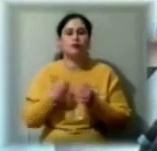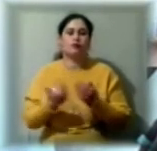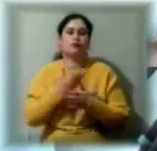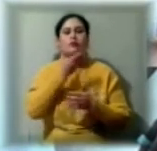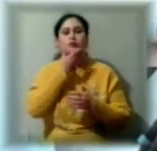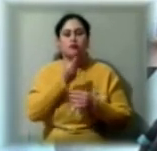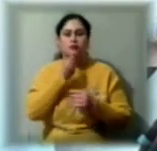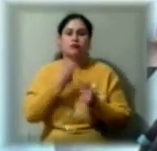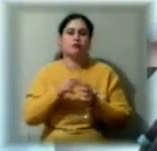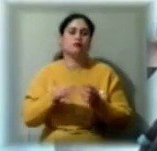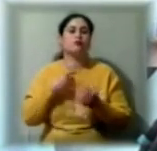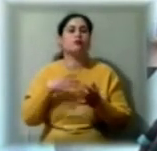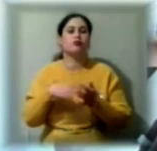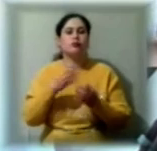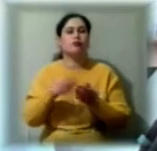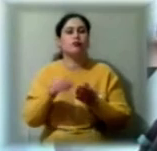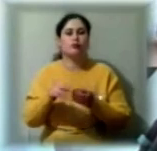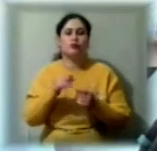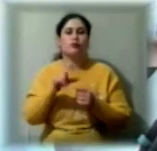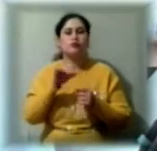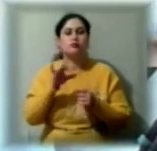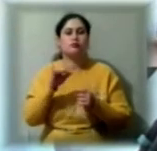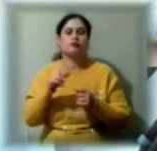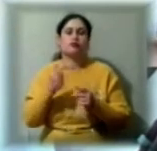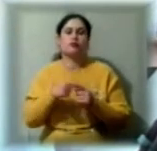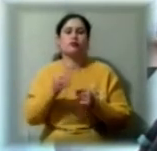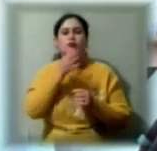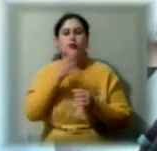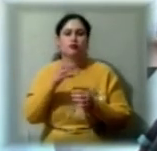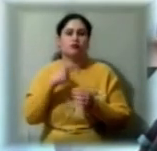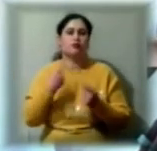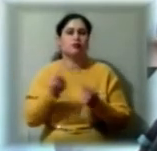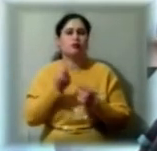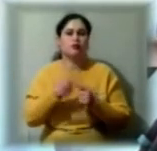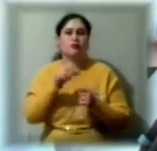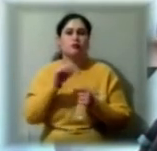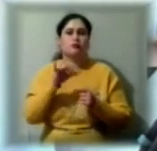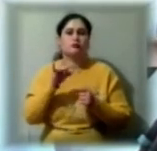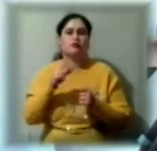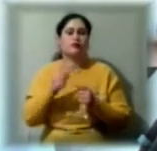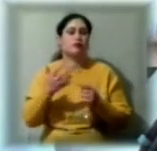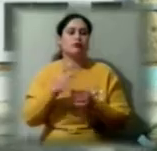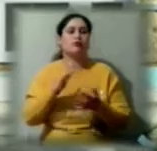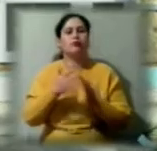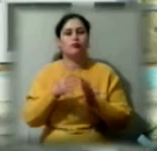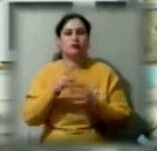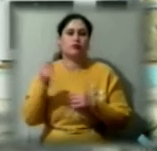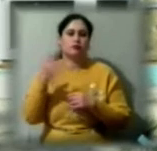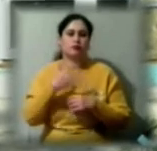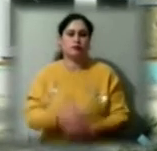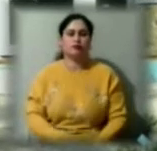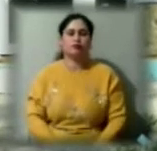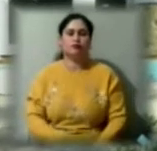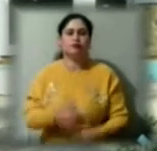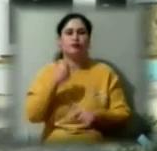закуповувати тканини з блискітками. І подобається нам більше, звичайно, з блискітками, які переливатимуться на сонці. Очільниця